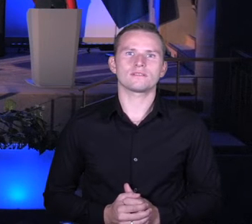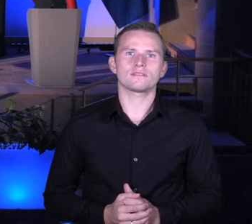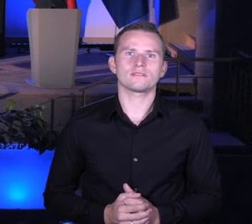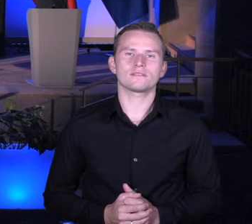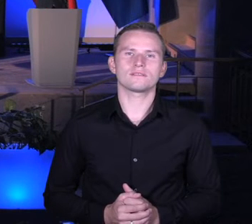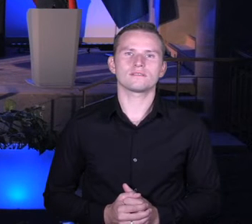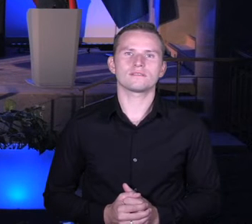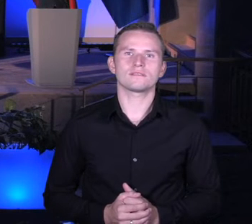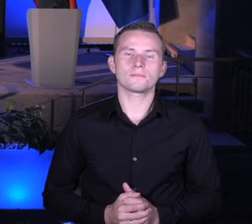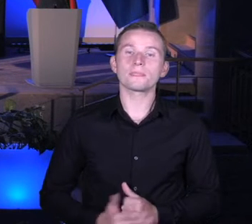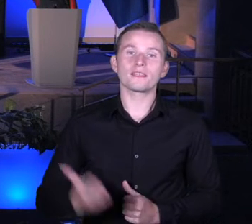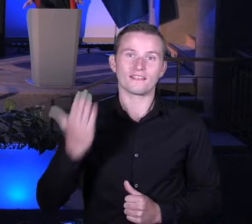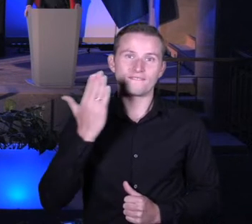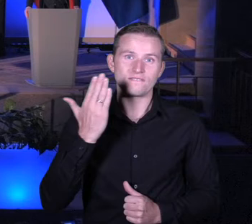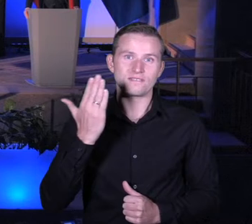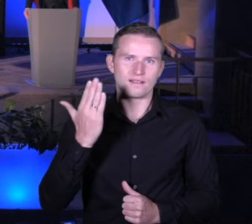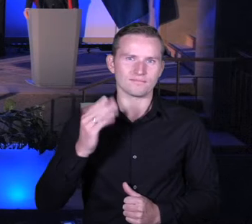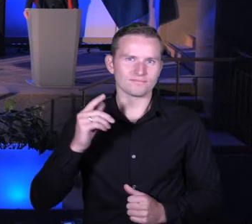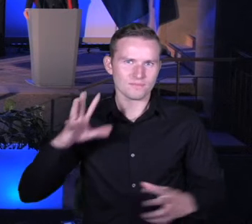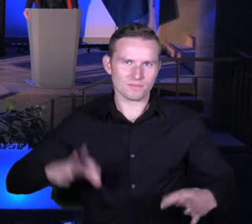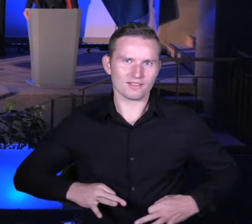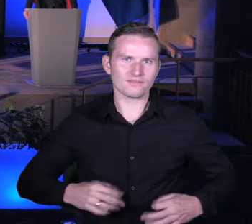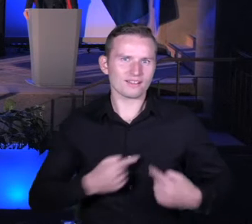Witam państwa bardzo serdecznie.